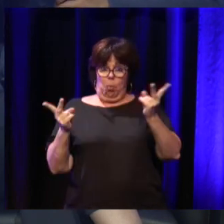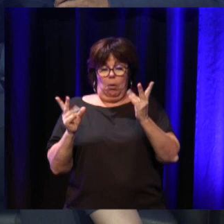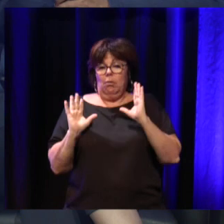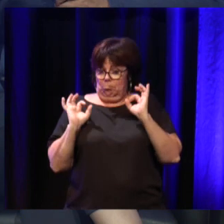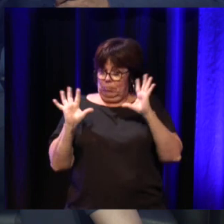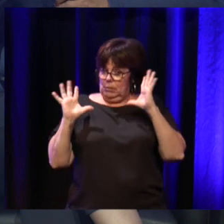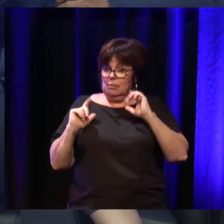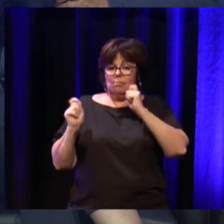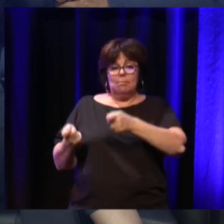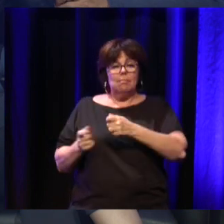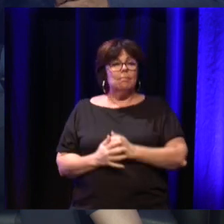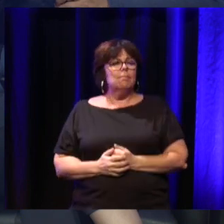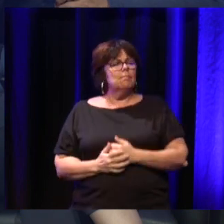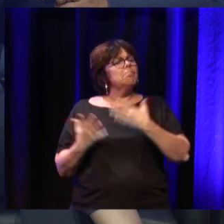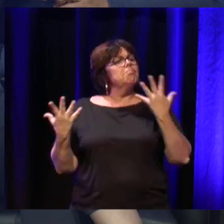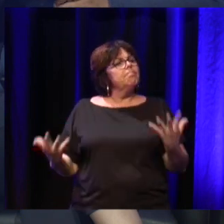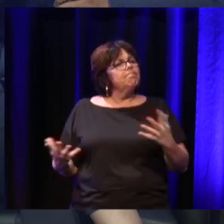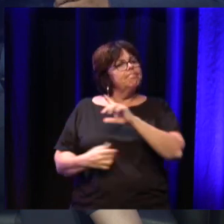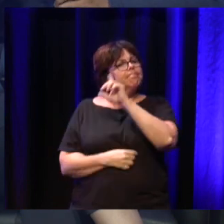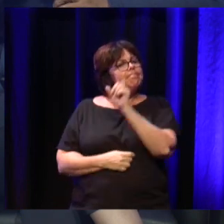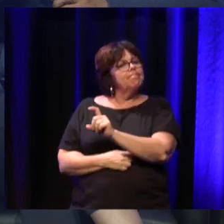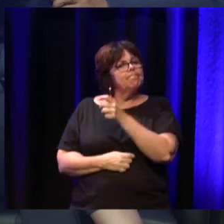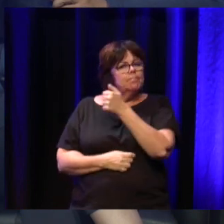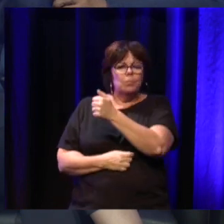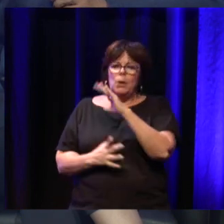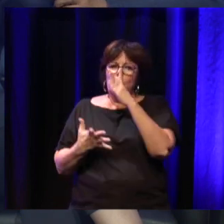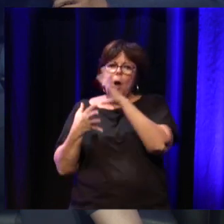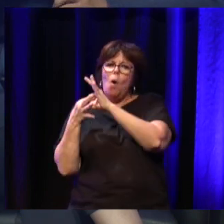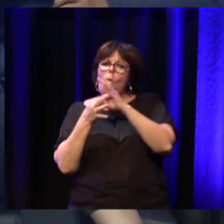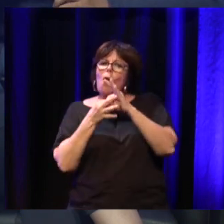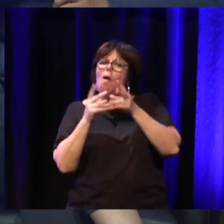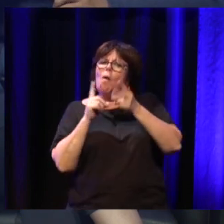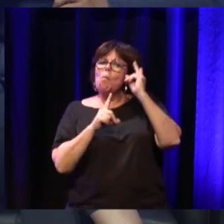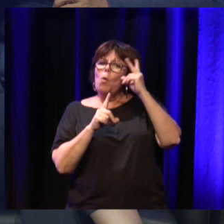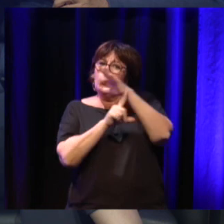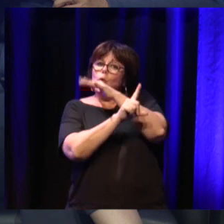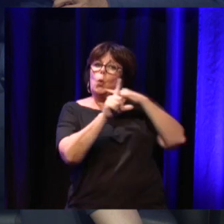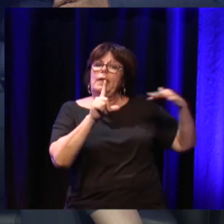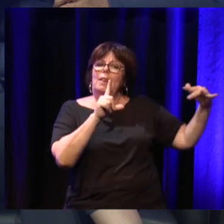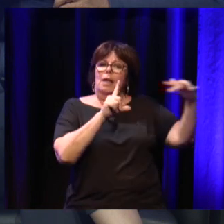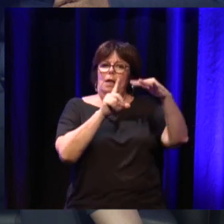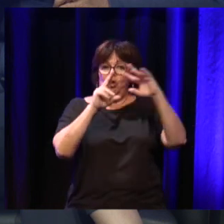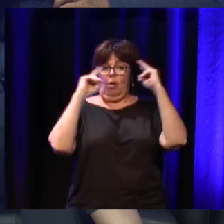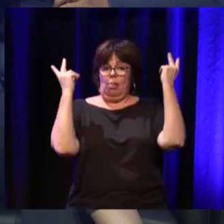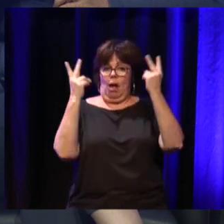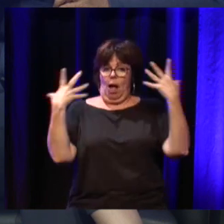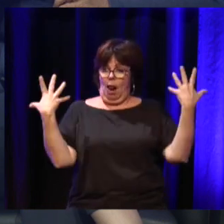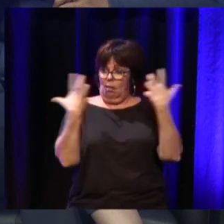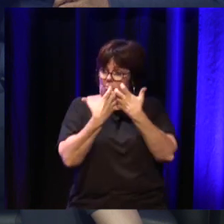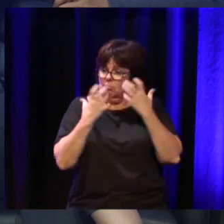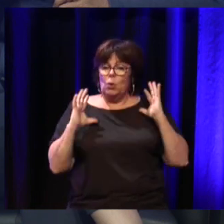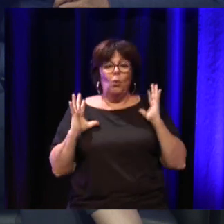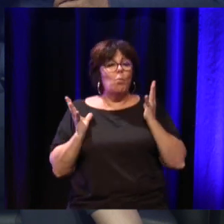avec des aspects plus sociétaux au sens large ?'est-à-dire comment on peut finalement